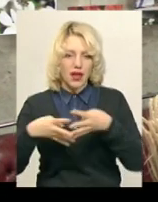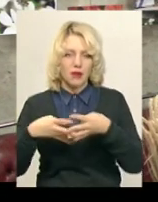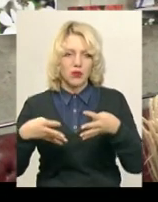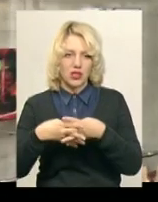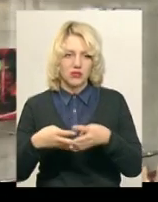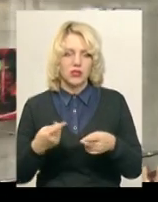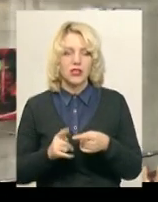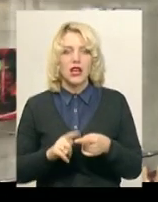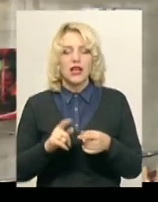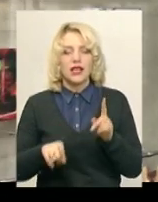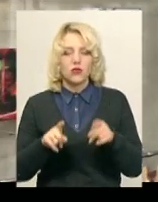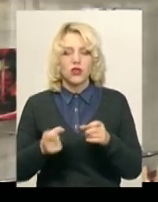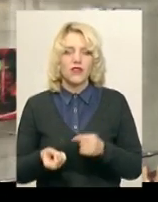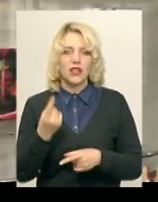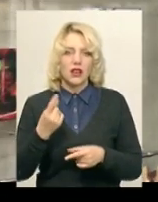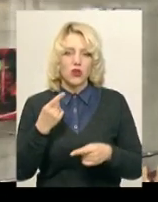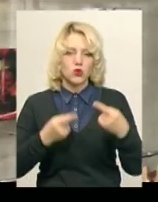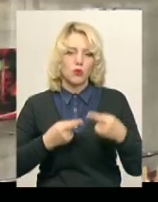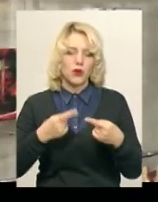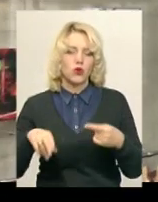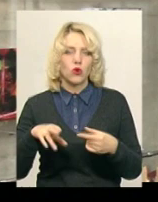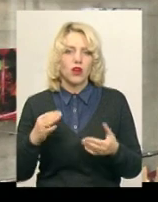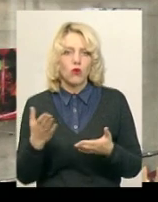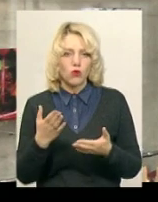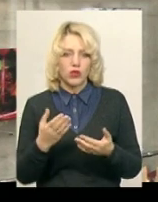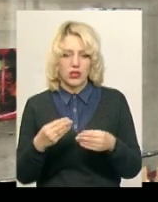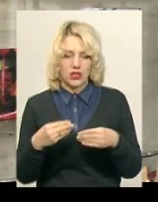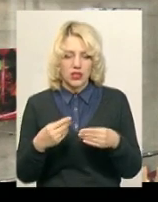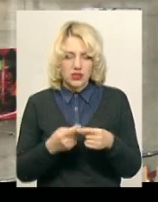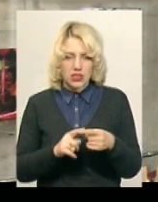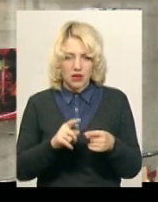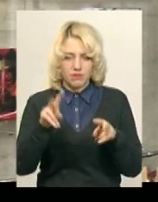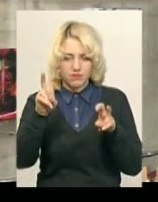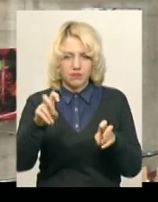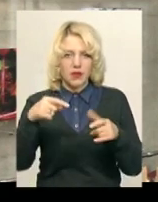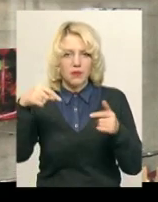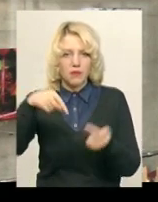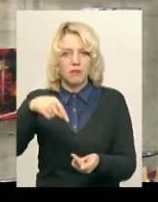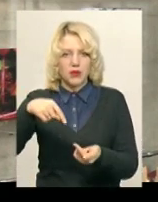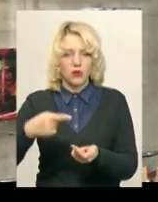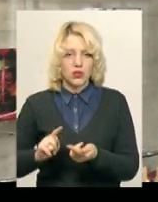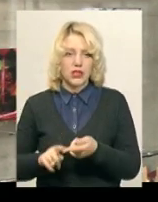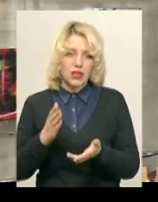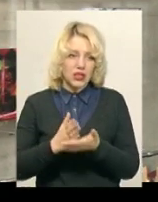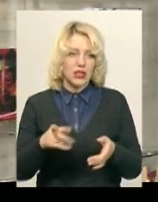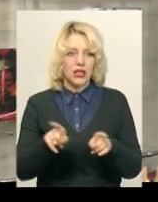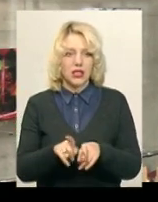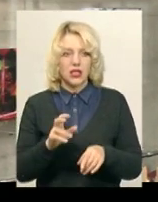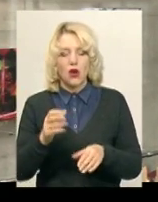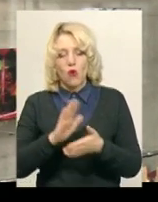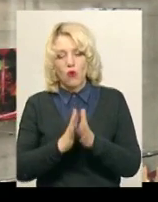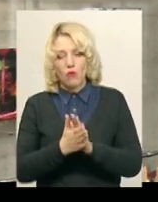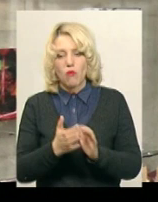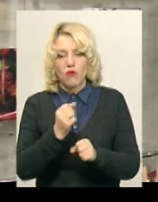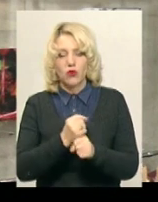оцінюємо. Інколи виникають суперечки, для якої номінації відвести роботу. Оскільки умови конкурсу такі, що номінацію вибирає автор